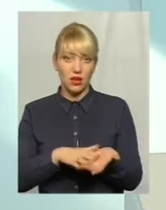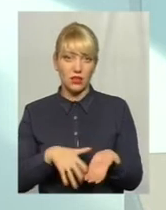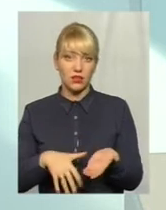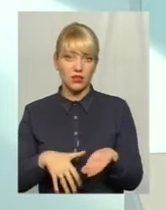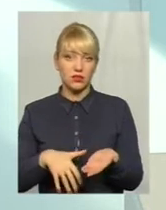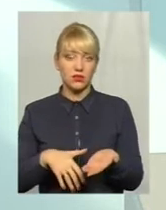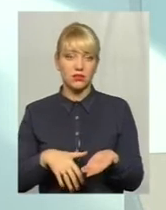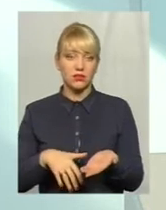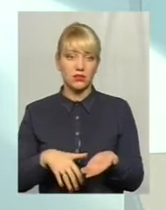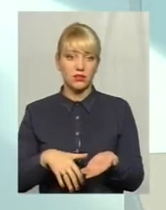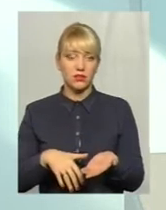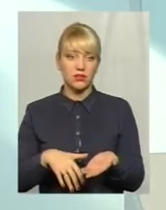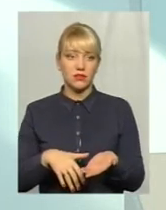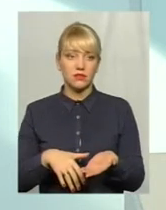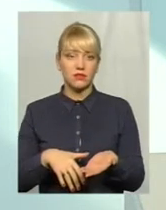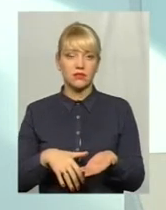А в санаторій,